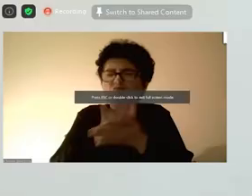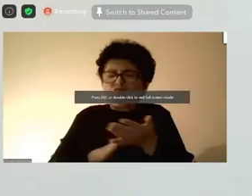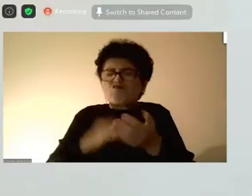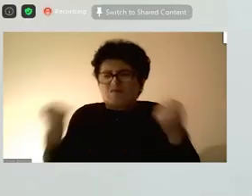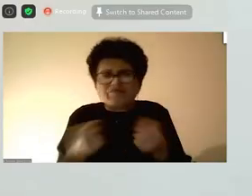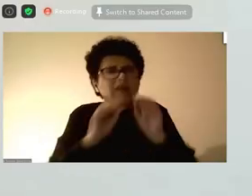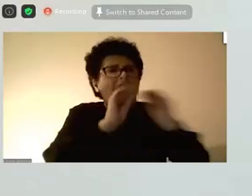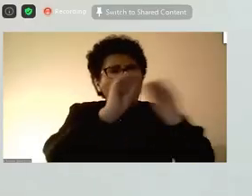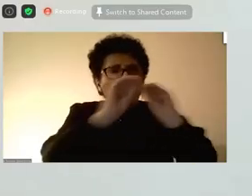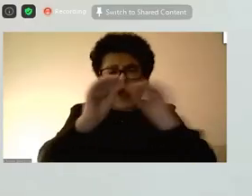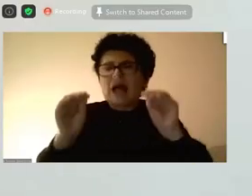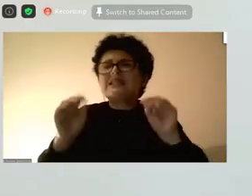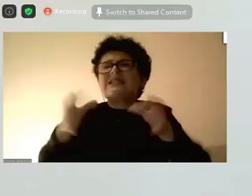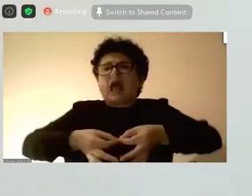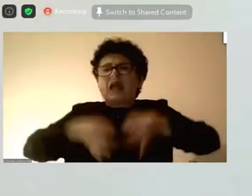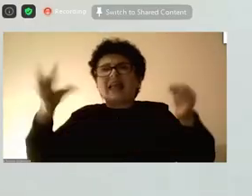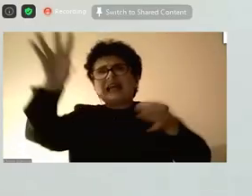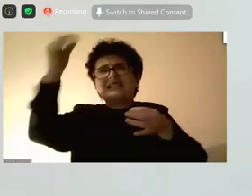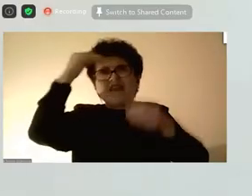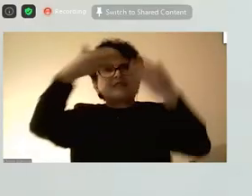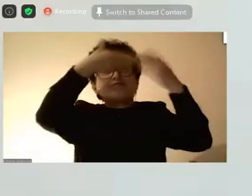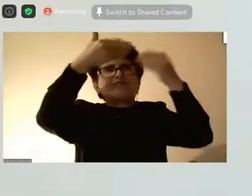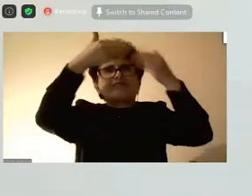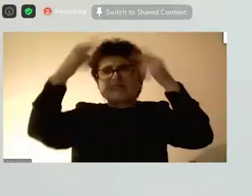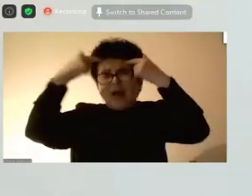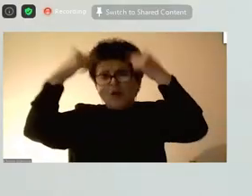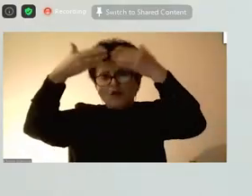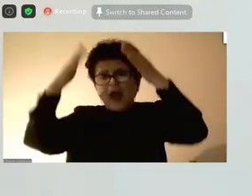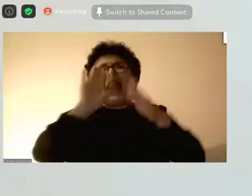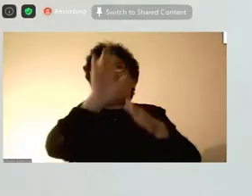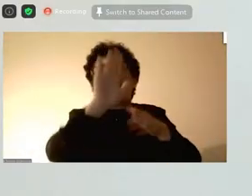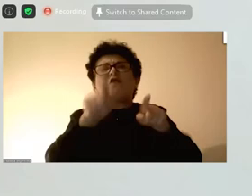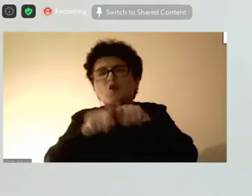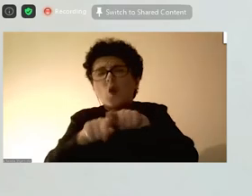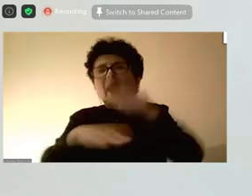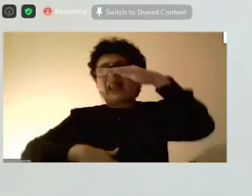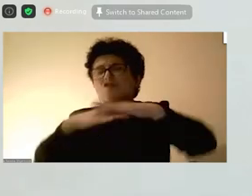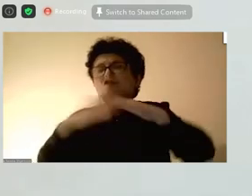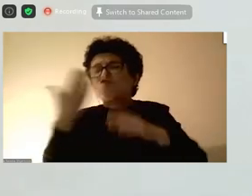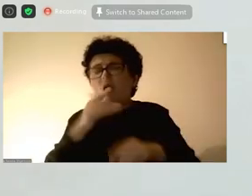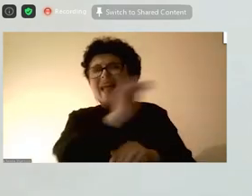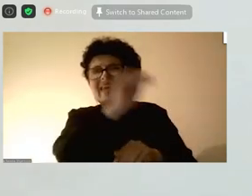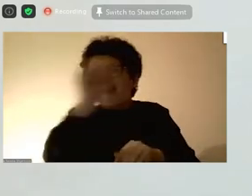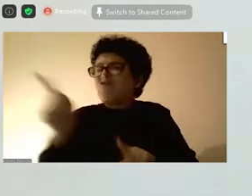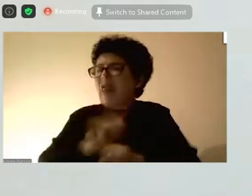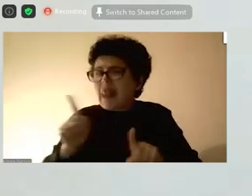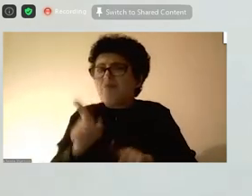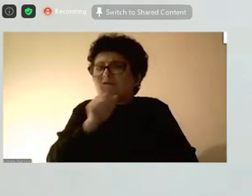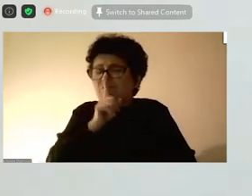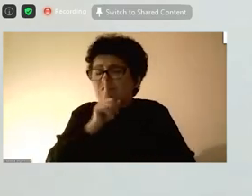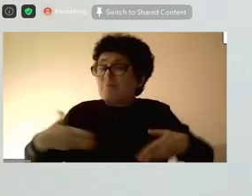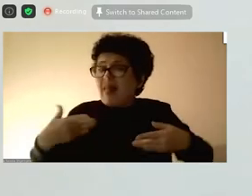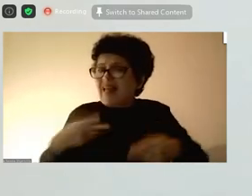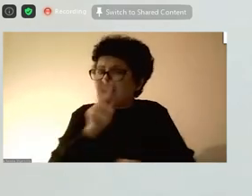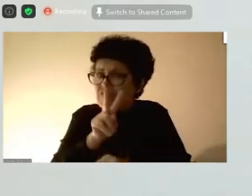преко дигање на свест, преко разговор со незени врсници, работи на тоа што помалку да има млади кои